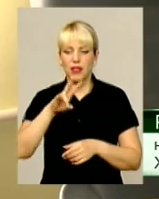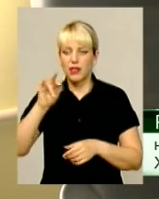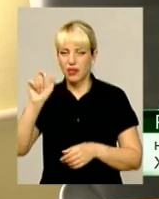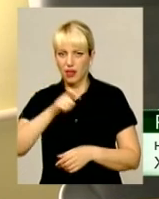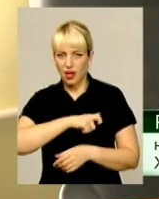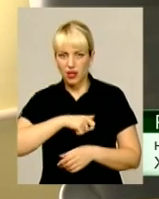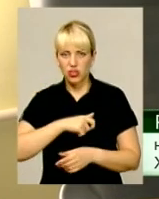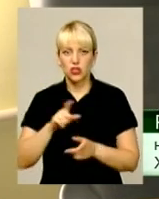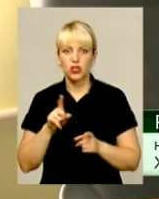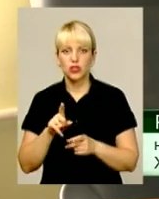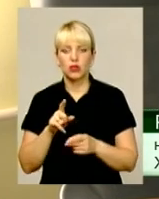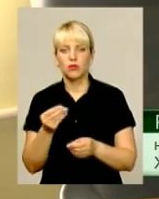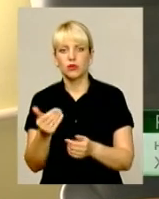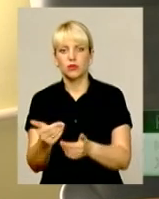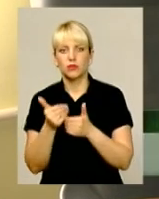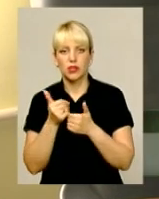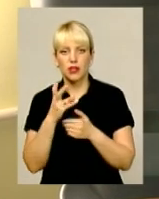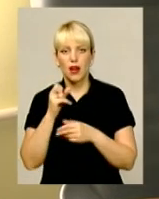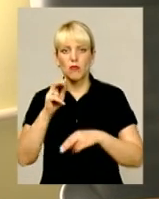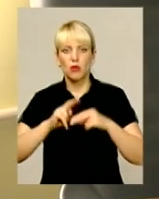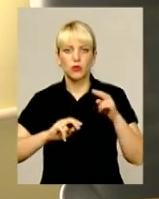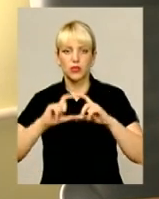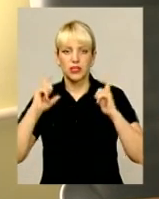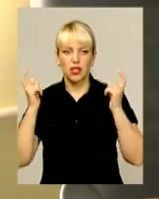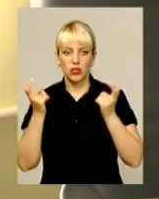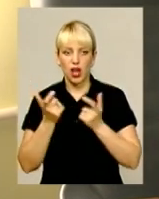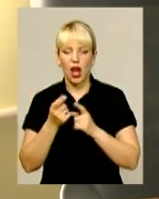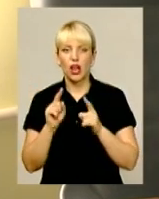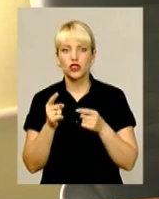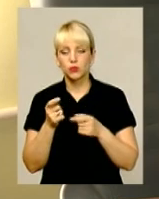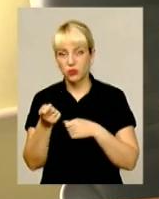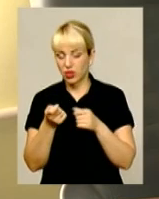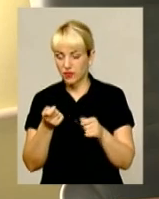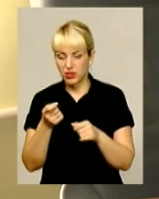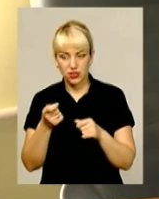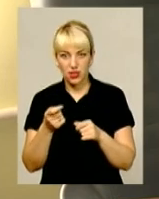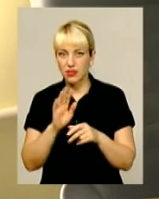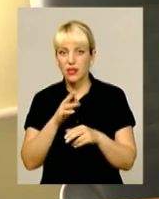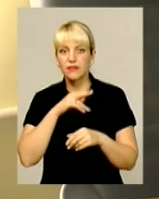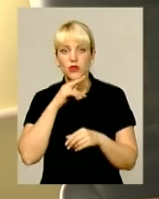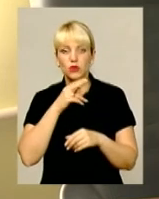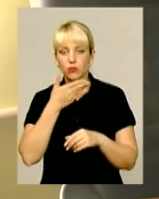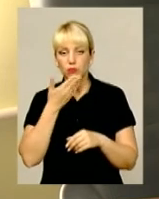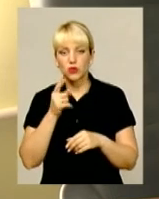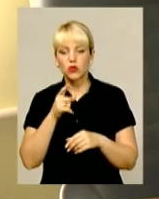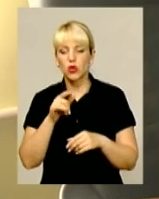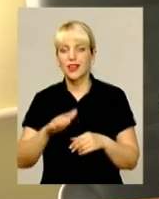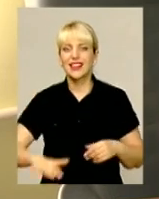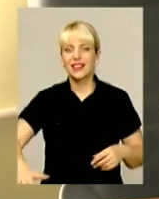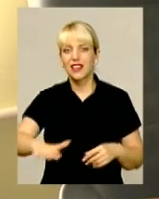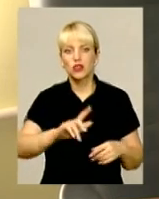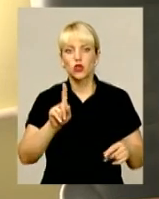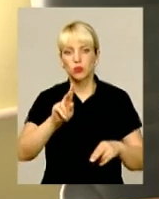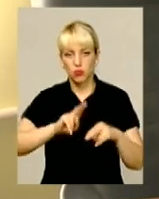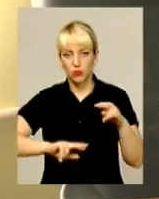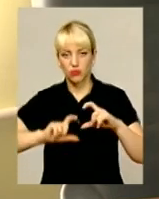побудову стадіону. Але чомусь адміністрація не звернула увагу на те, що території для зведення стадіону школа немає. Ми отримали державну